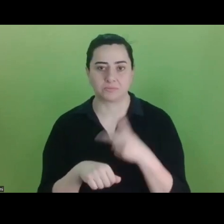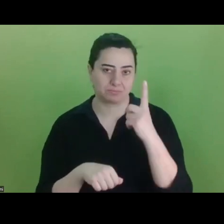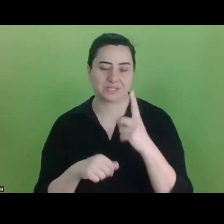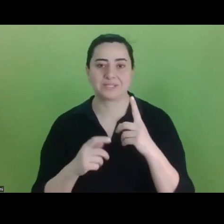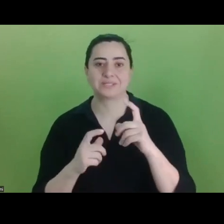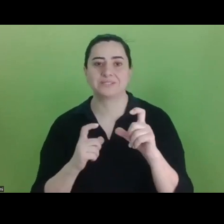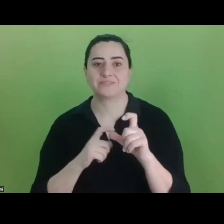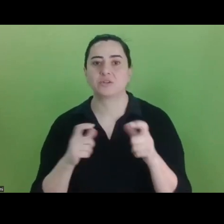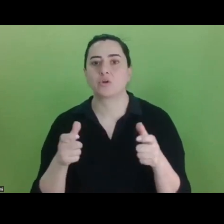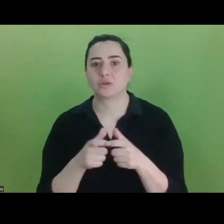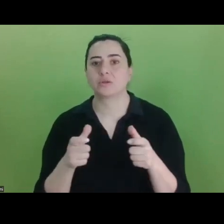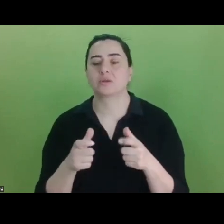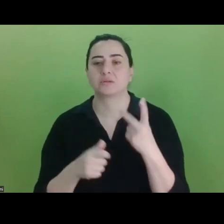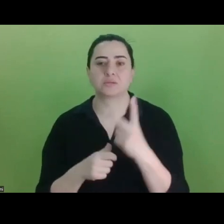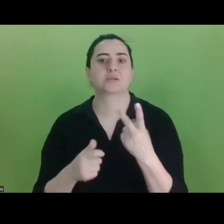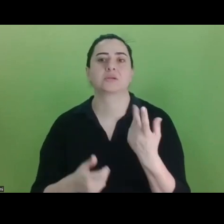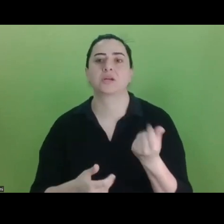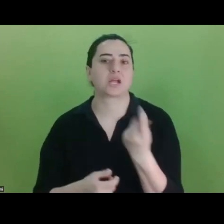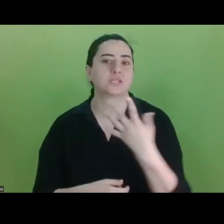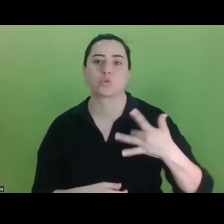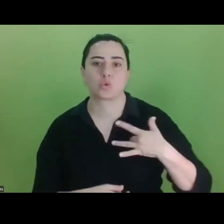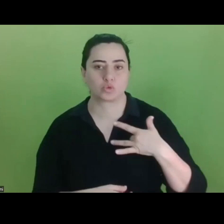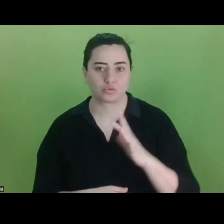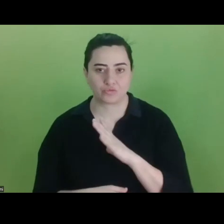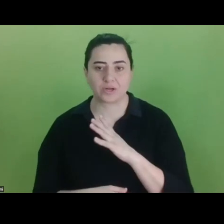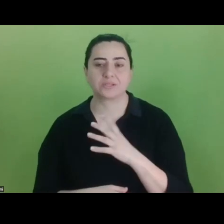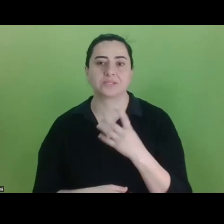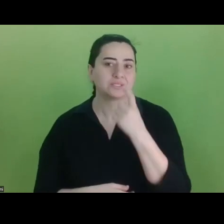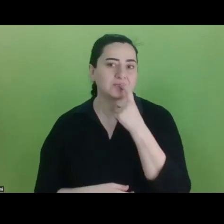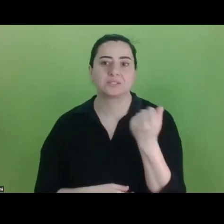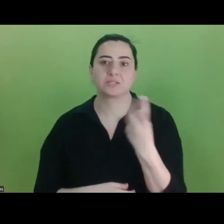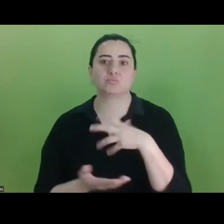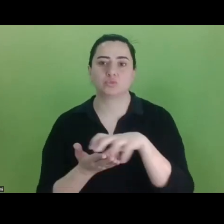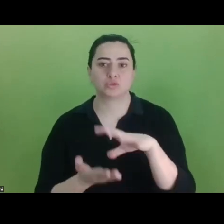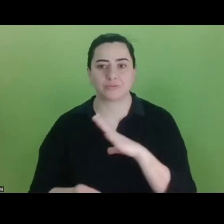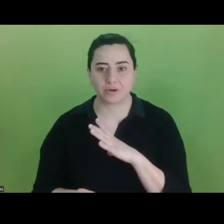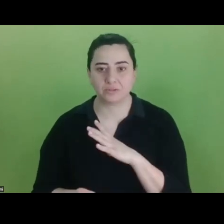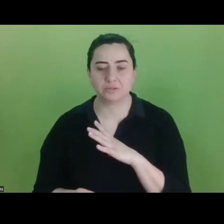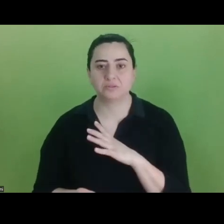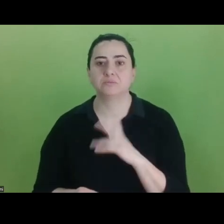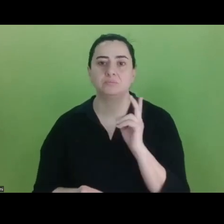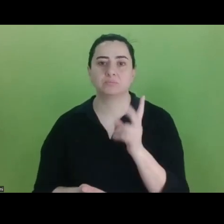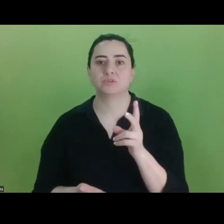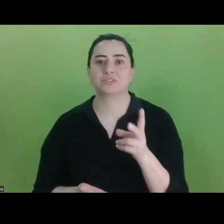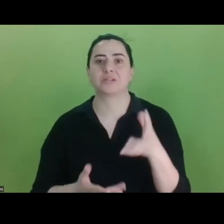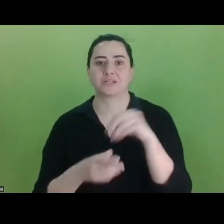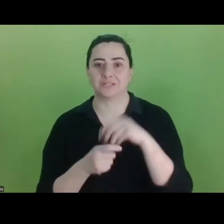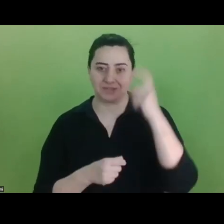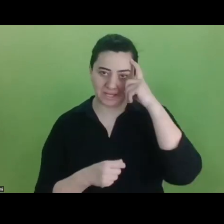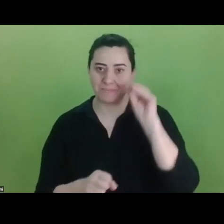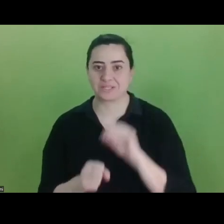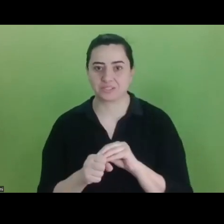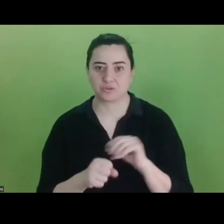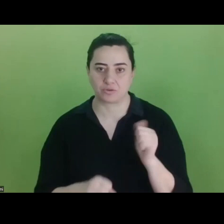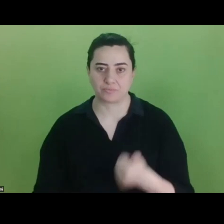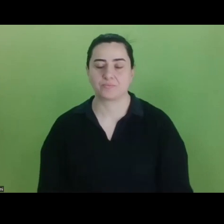Örgütüyseniz, derneğinizde kaç gönüllü var, yıllık bütçeniz gibi sorular yer alıyor. Fakat bu bizim sizi daha iyi tanımamız için aslında